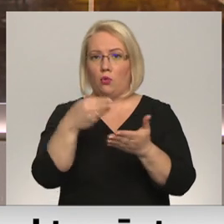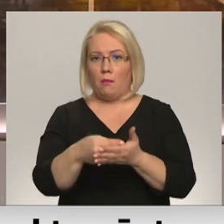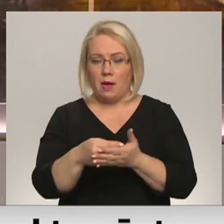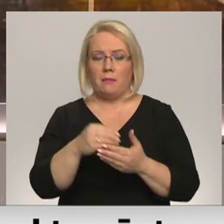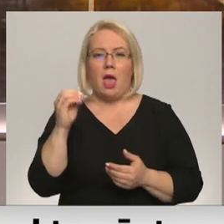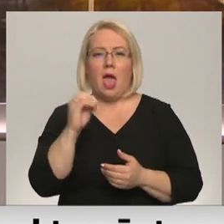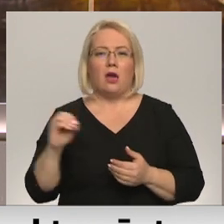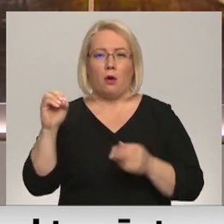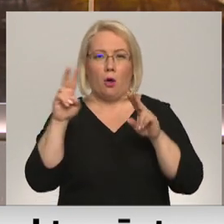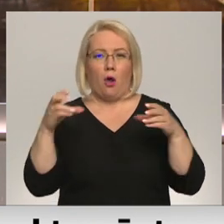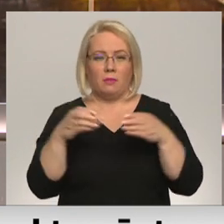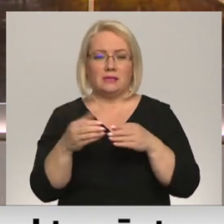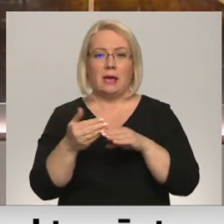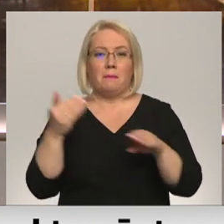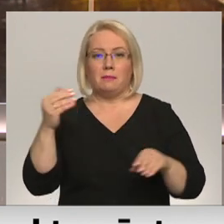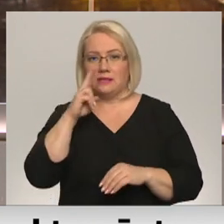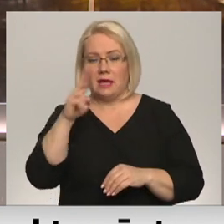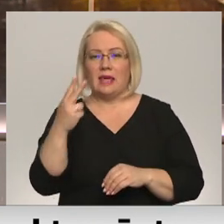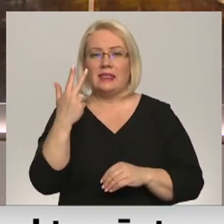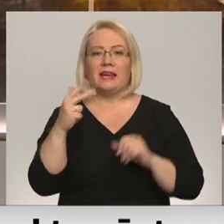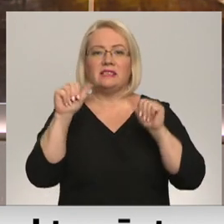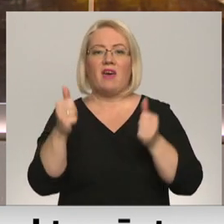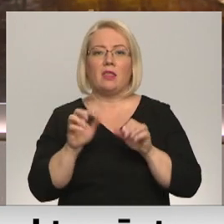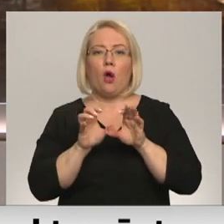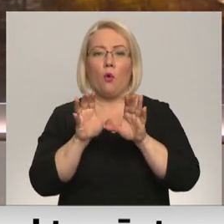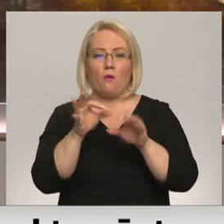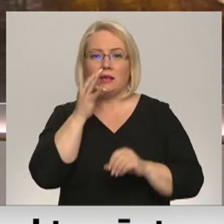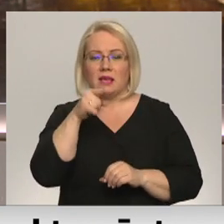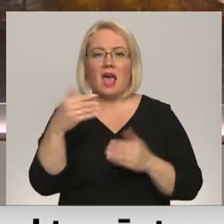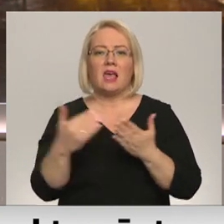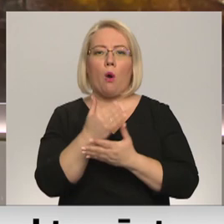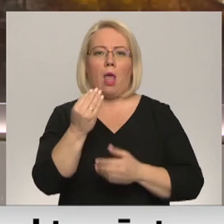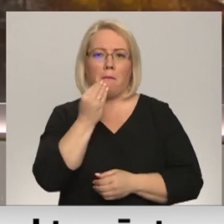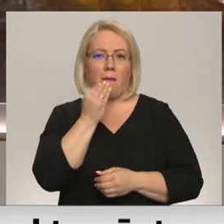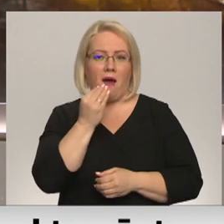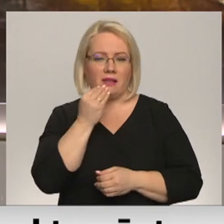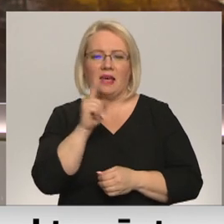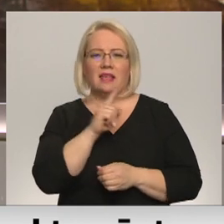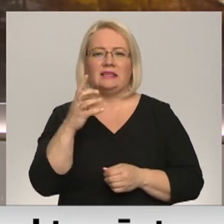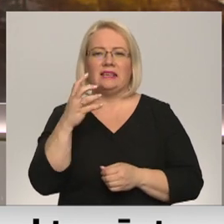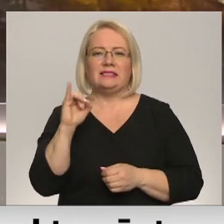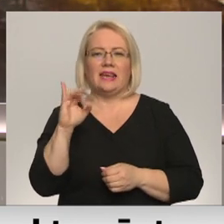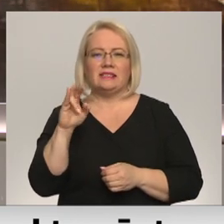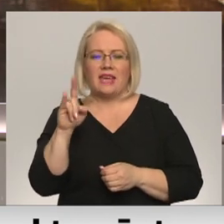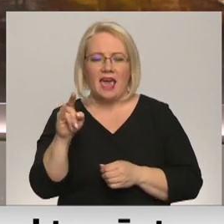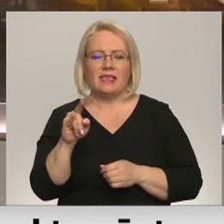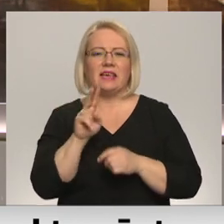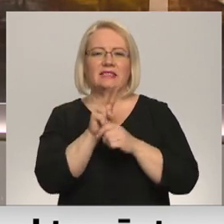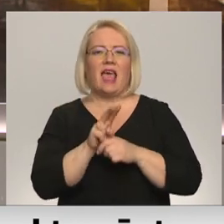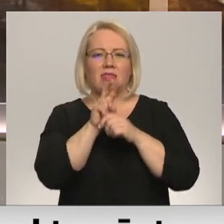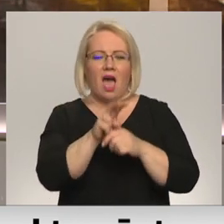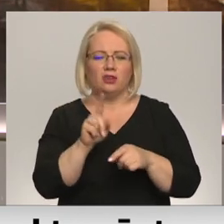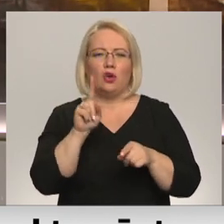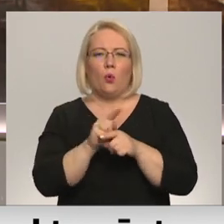Eiropas komisija pirms nedēļas trīs veidu kukaiņas oficiāli nosaukus par jauno pārtiku. Cīrceņa, sienāža un dzeltenie miltu tārpi tagad